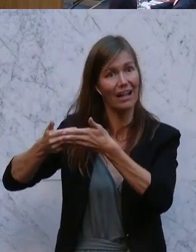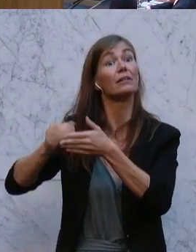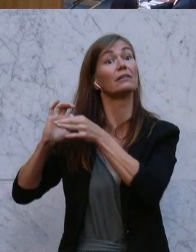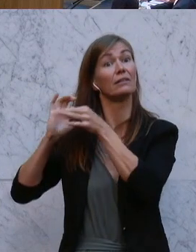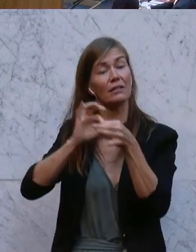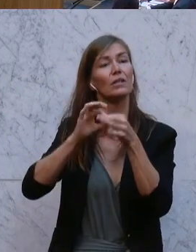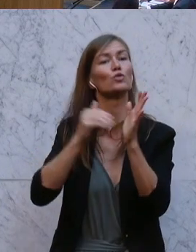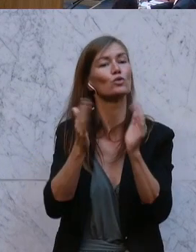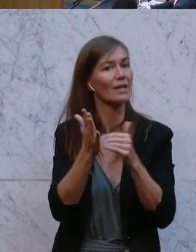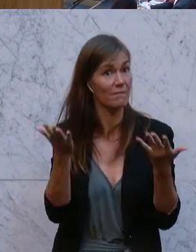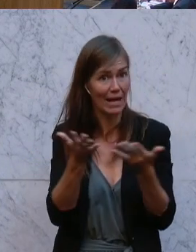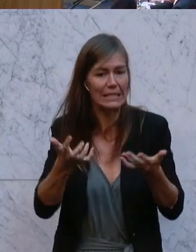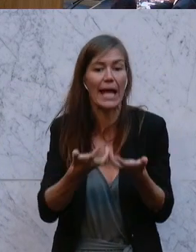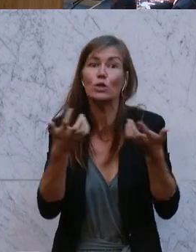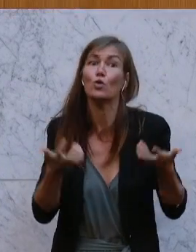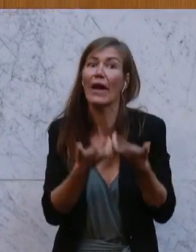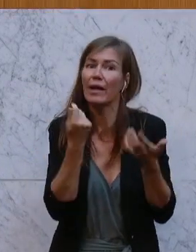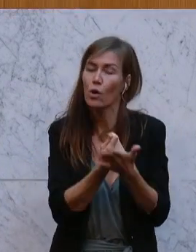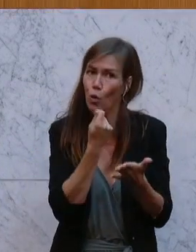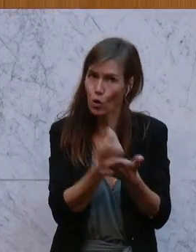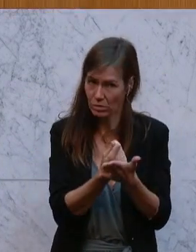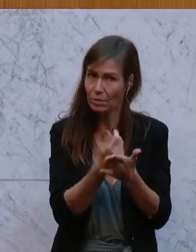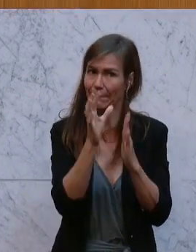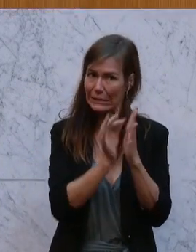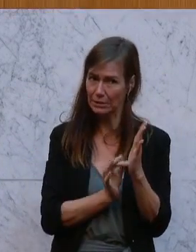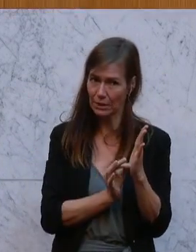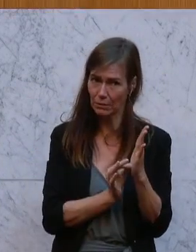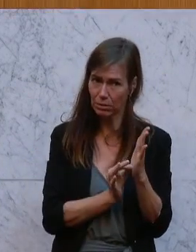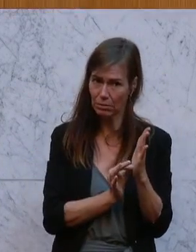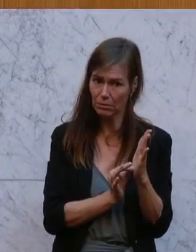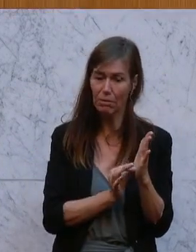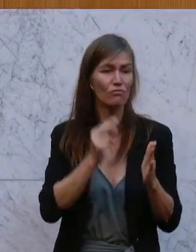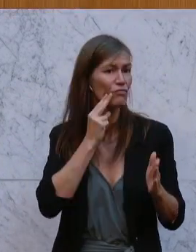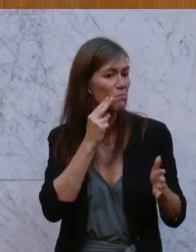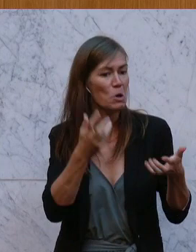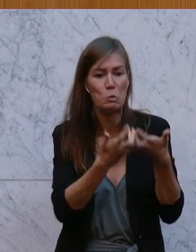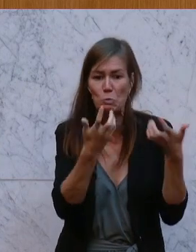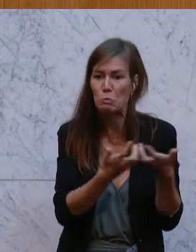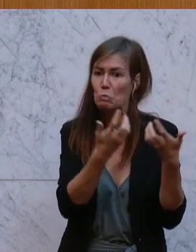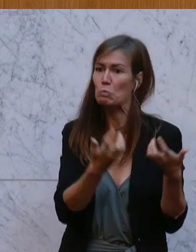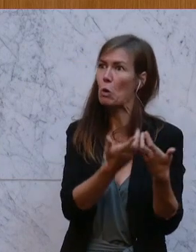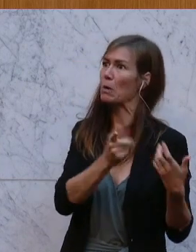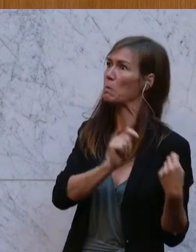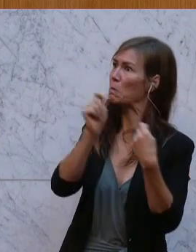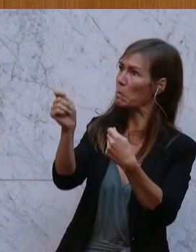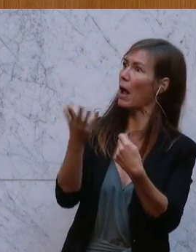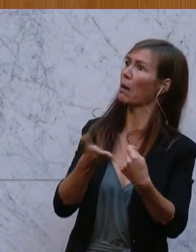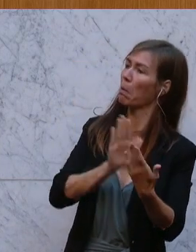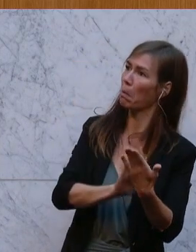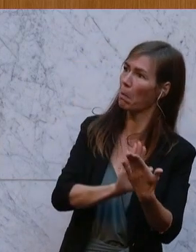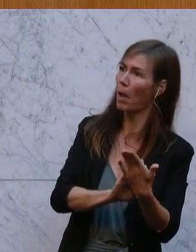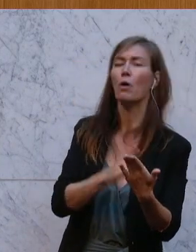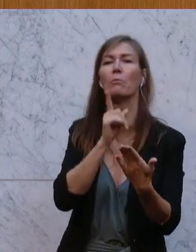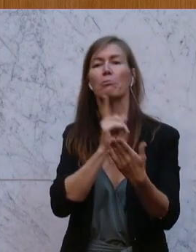Das heißt, jeder Stromerzeuger reicht bei einem Regulator seine Kosten ein und bekommt einen kleinen